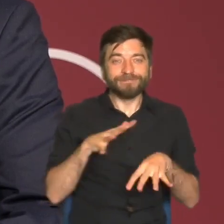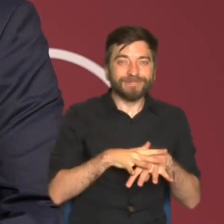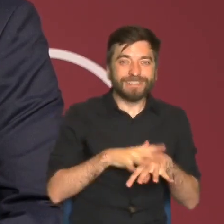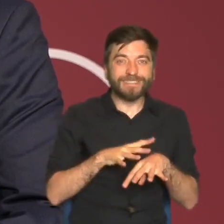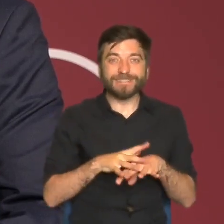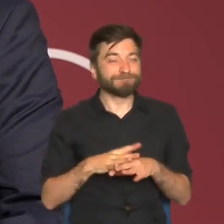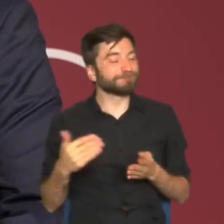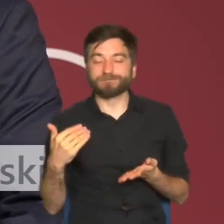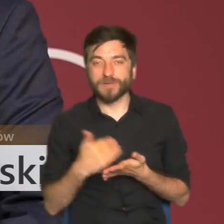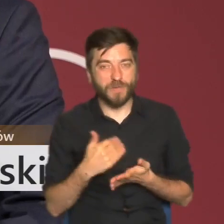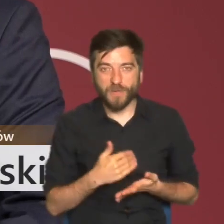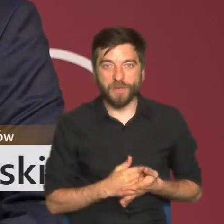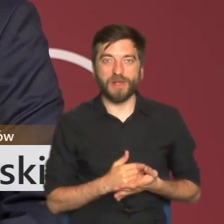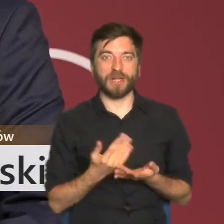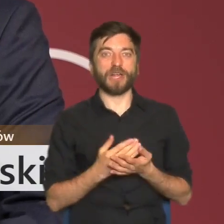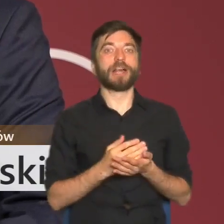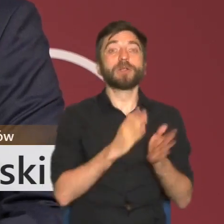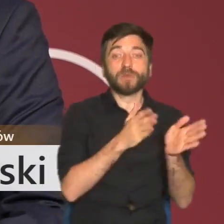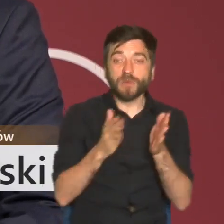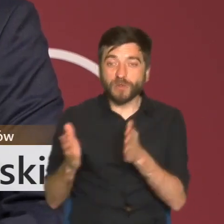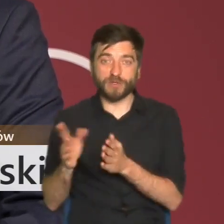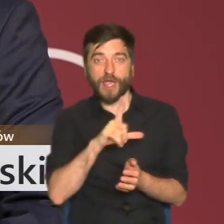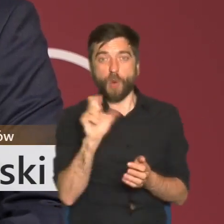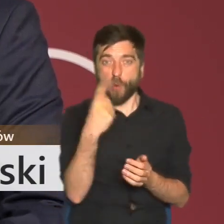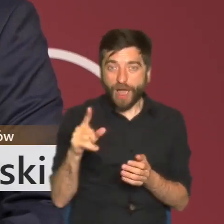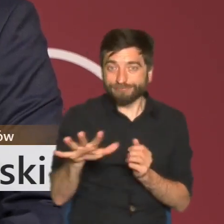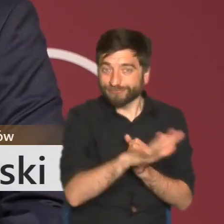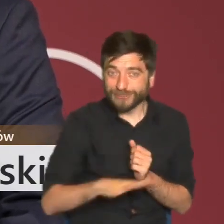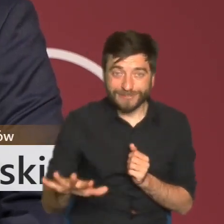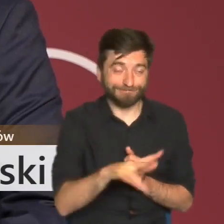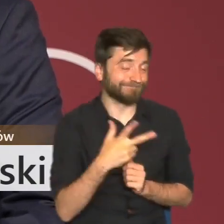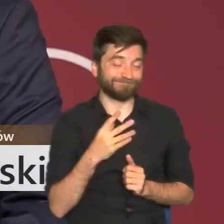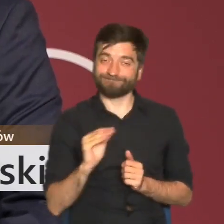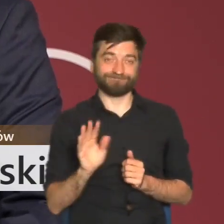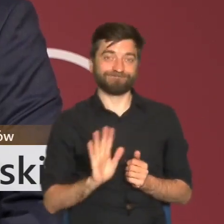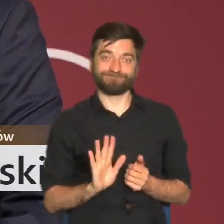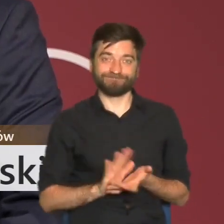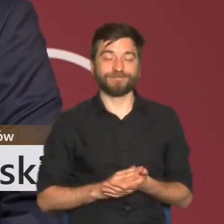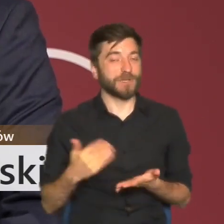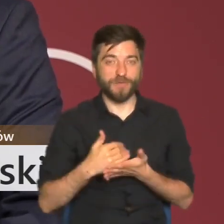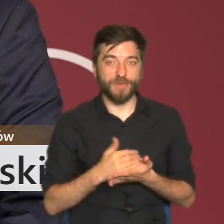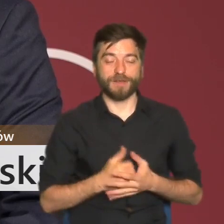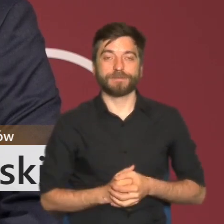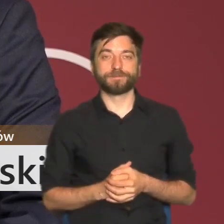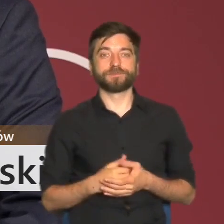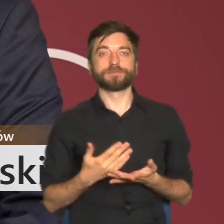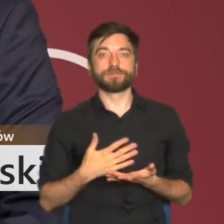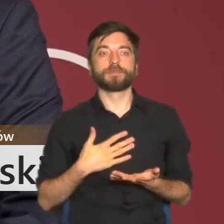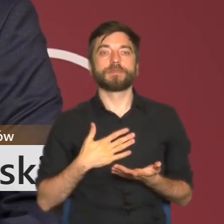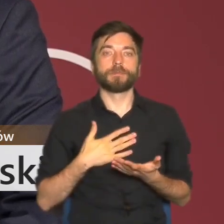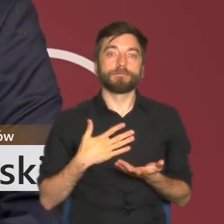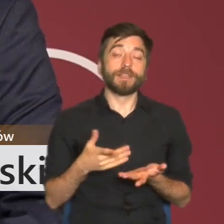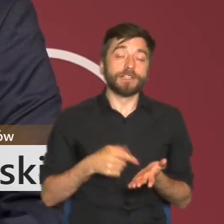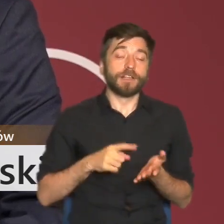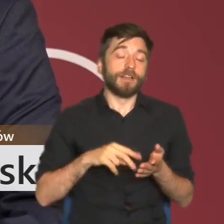który nie sprzyja poprawie ładu przestrzennego, co WŁAD faktycznie uzyskało dużą popularność w ostatnim